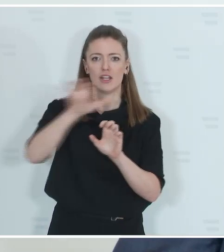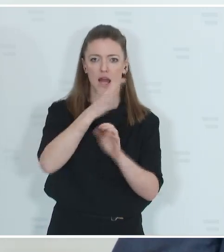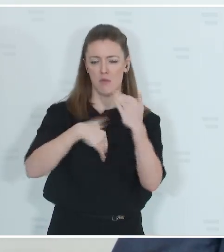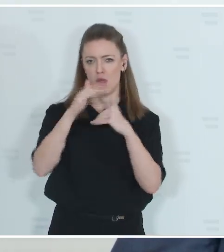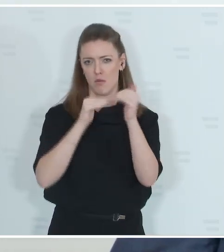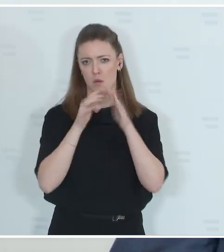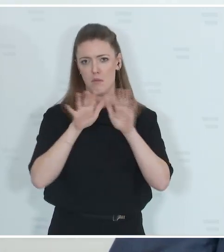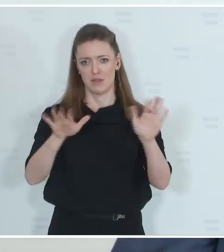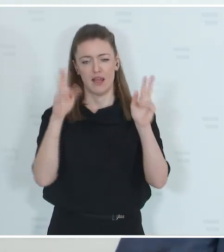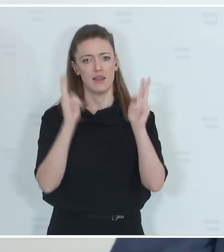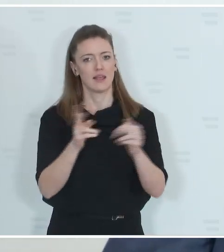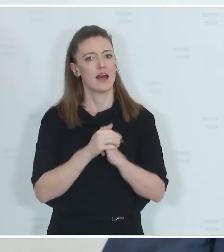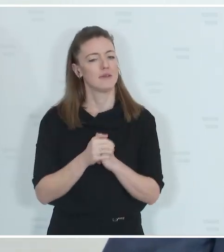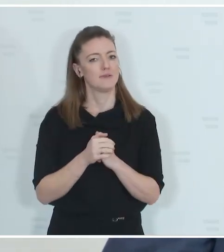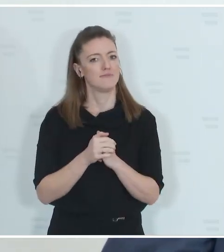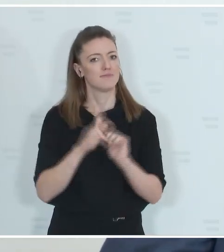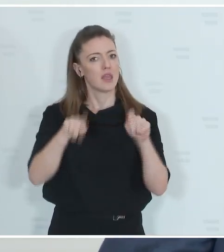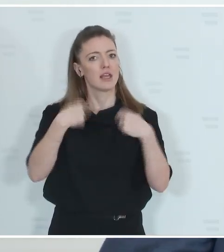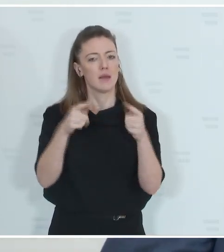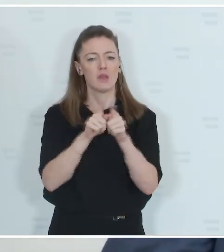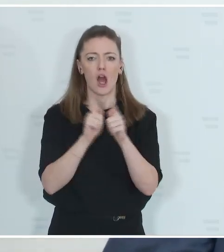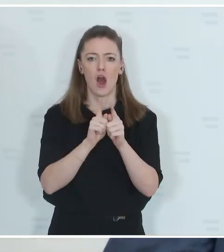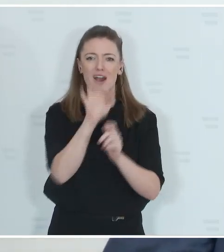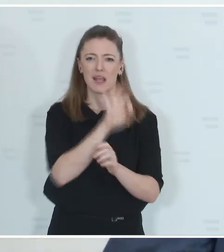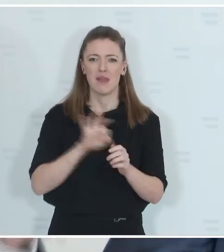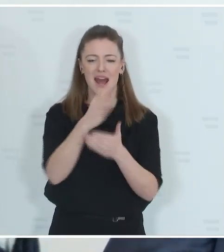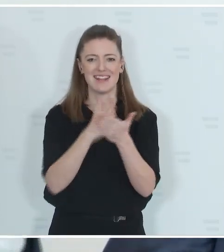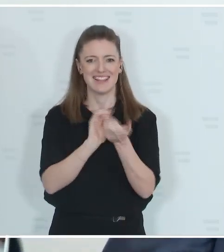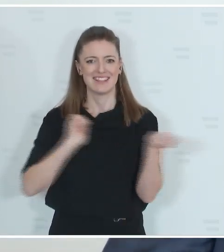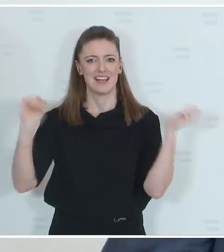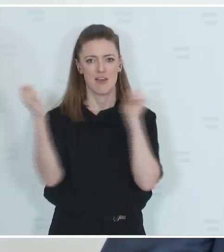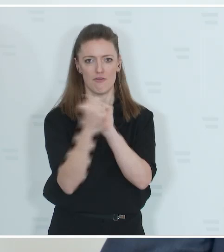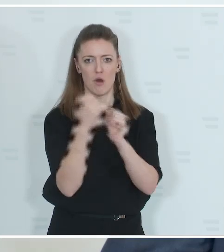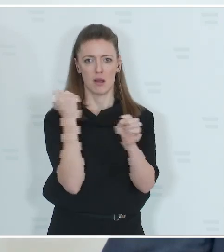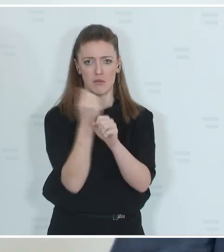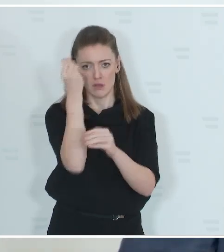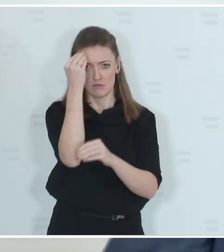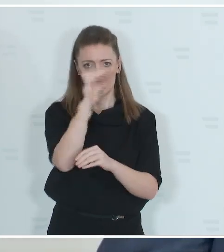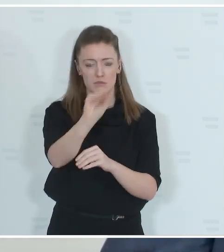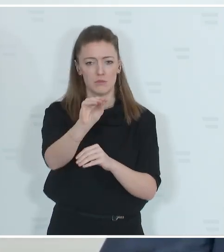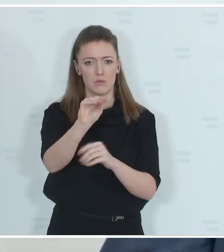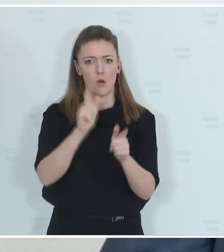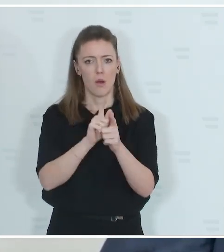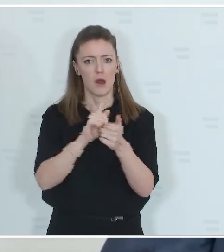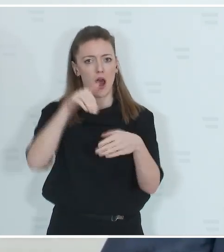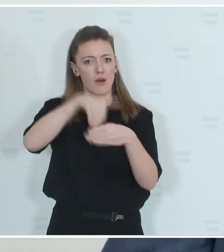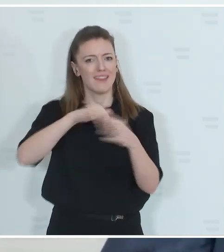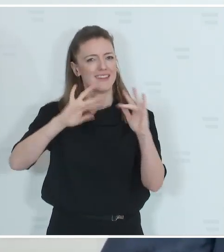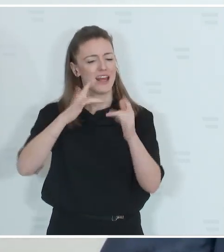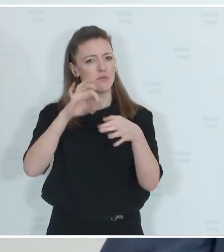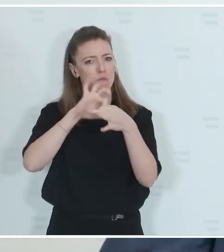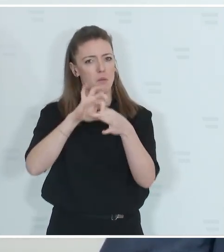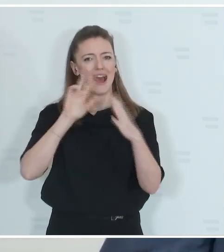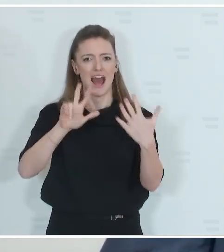sein. Wir haben die sogenannte Kriminaldienstreform, vor allem mit den Cyberdienststellen 38 an der Zahl,